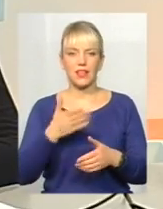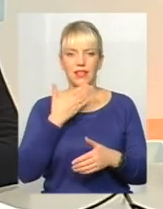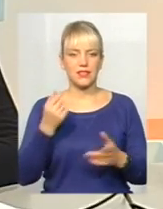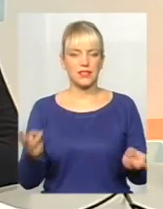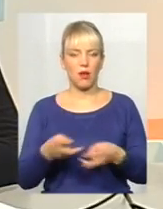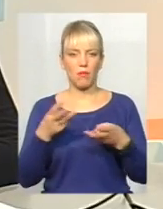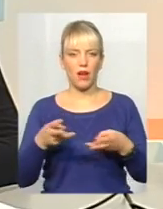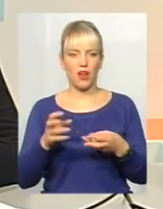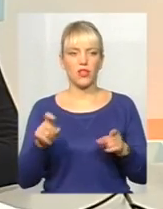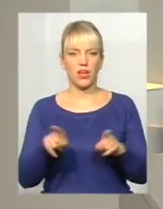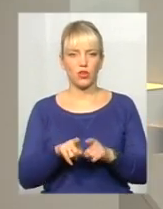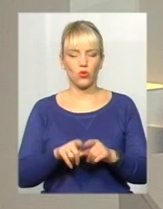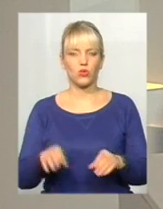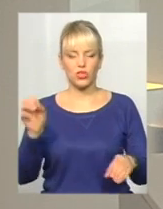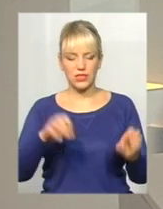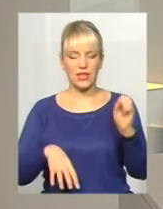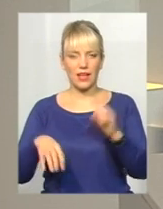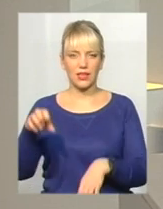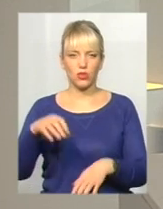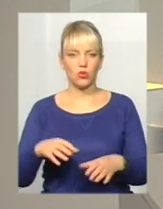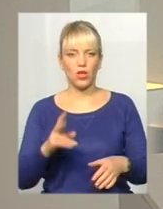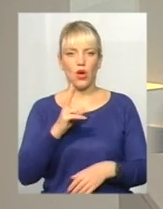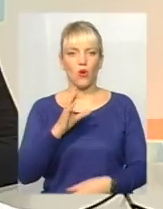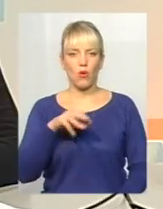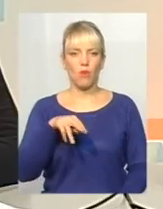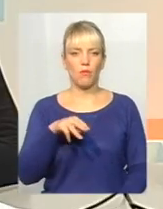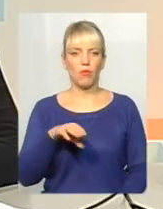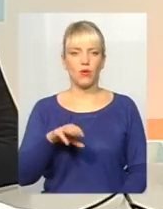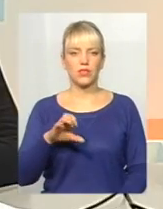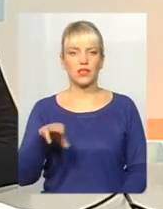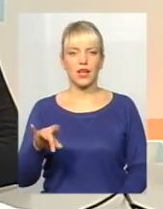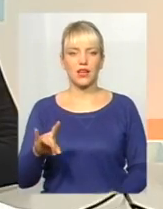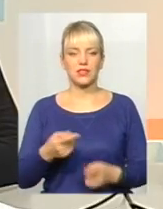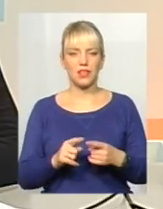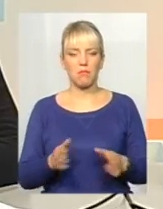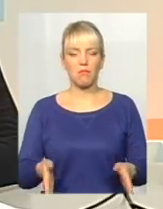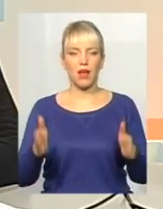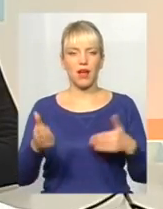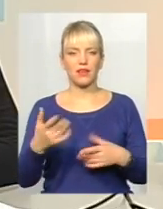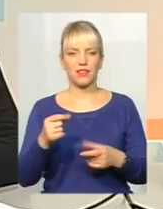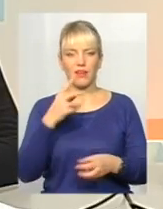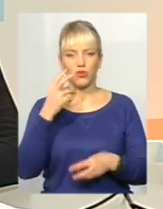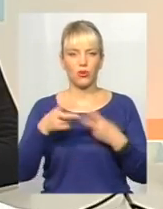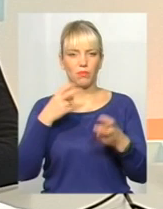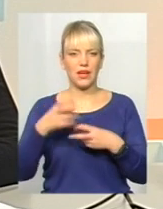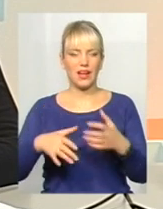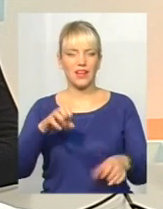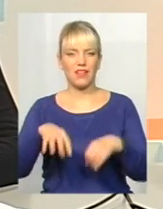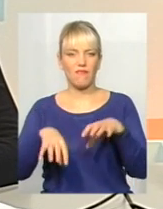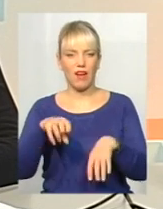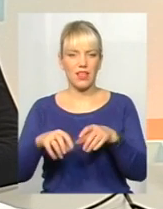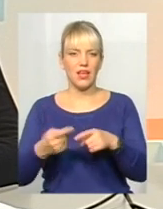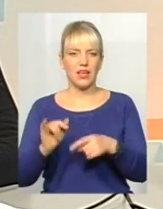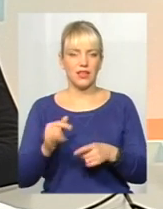також в компостер кидають. компостер – така елементарна, там, бак, де воно перегниває, процес такий йде